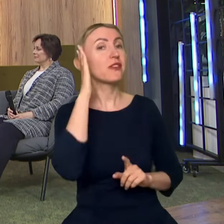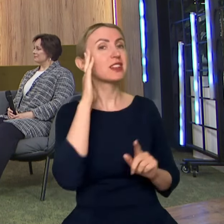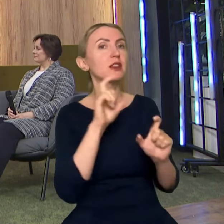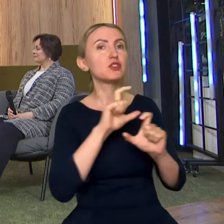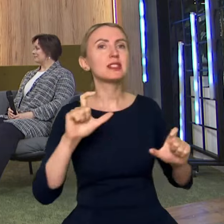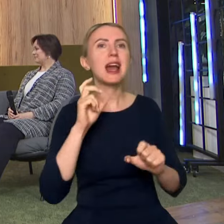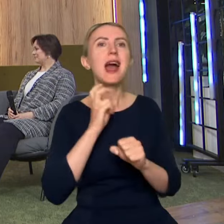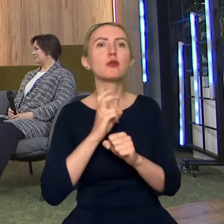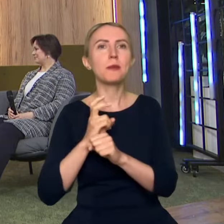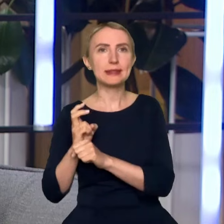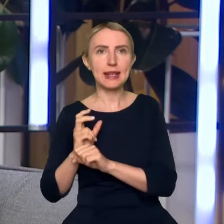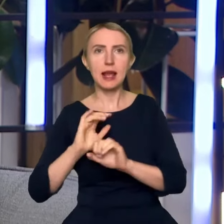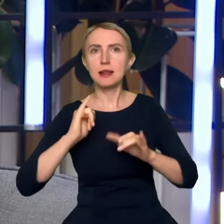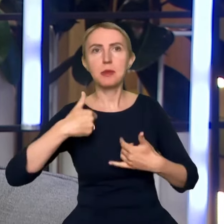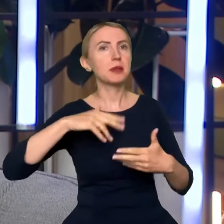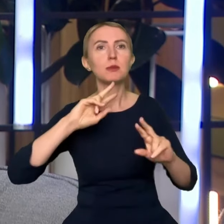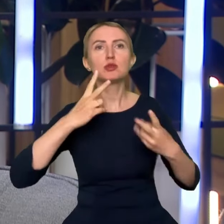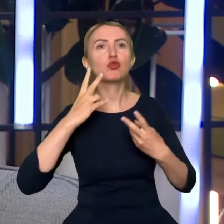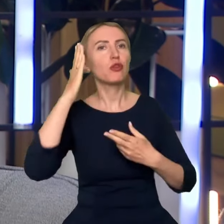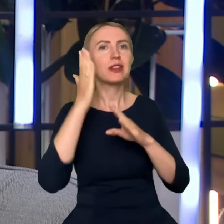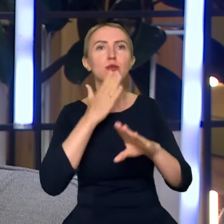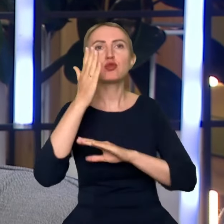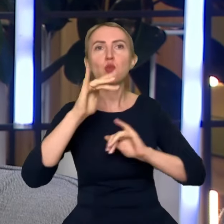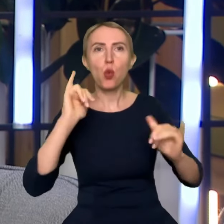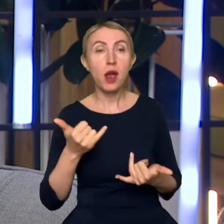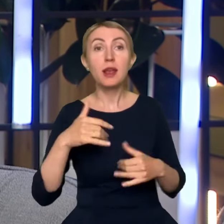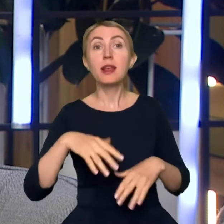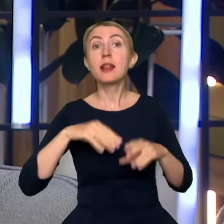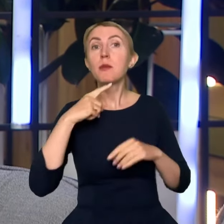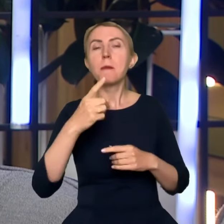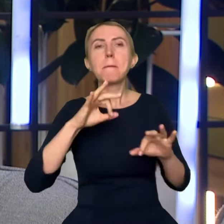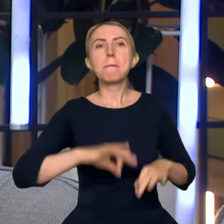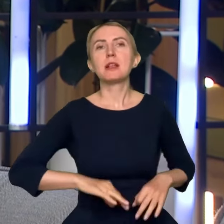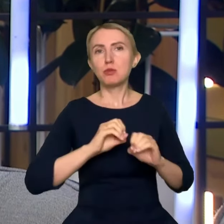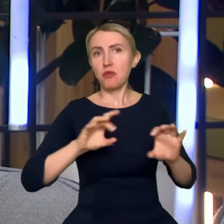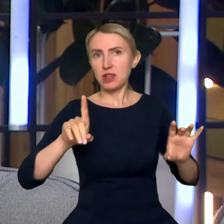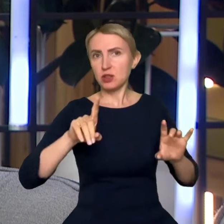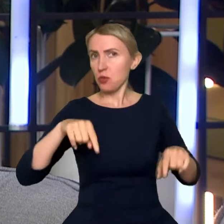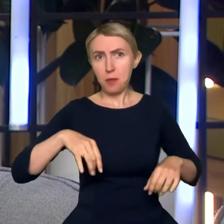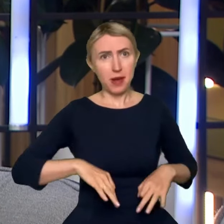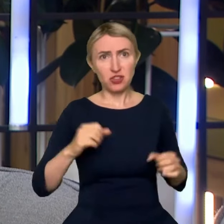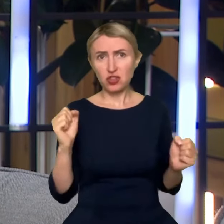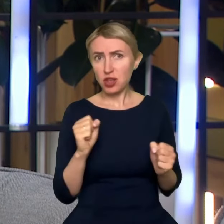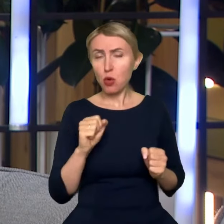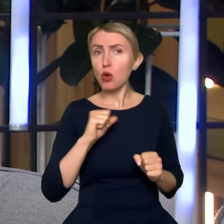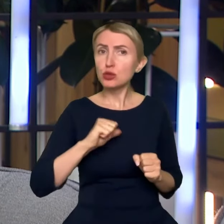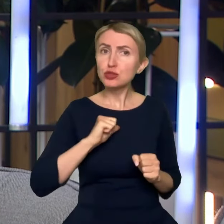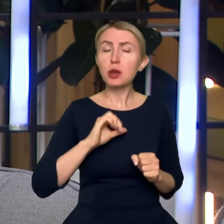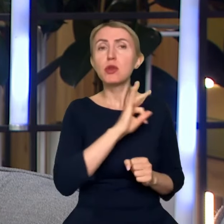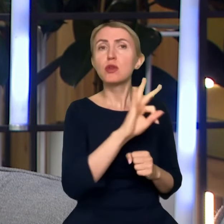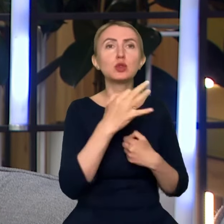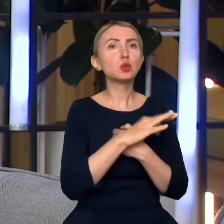Skąd będziemy czerpać tę wiedzę w przyszłości? I może zacznijmy od pani profesor. Czy pani się nie boi o siebie i o swoich studentów